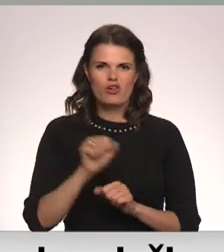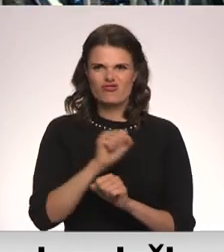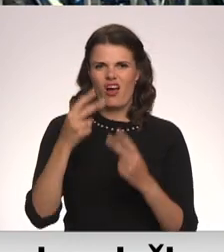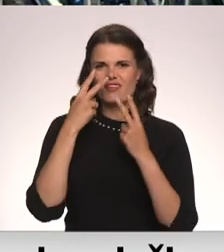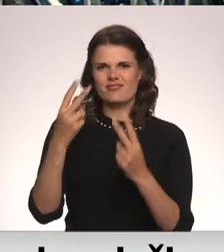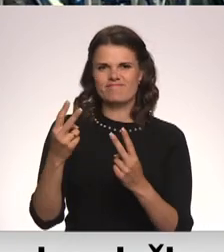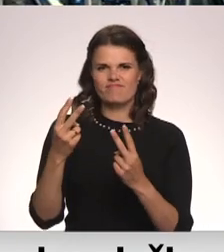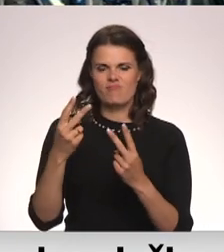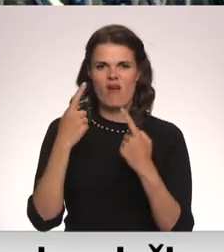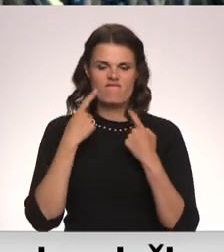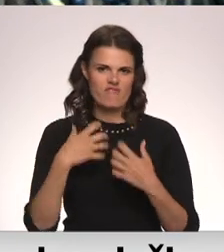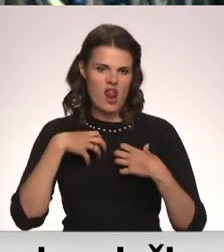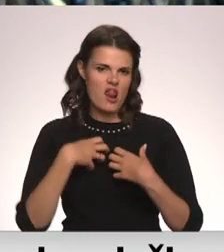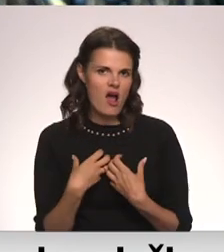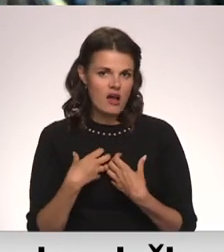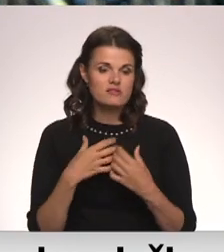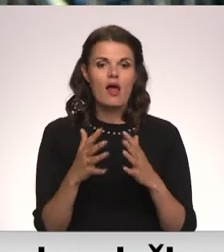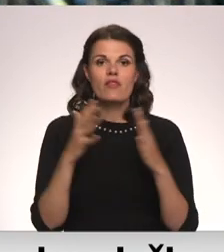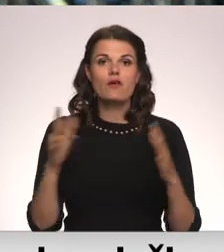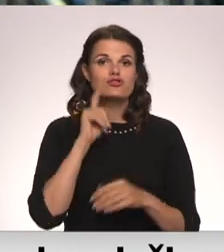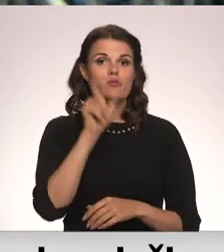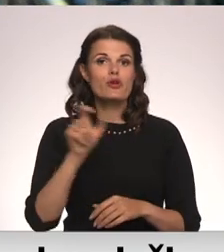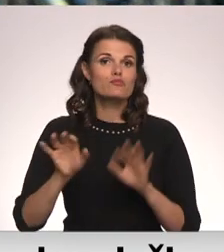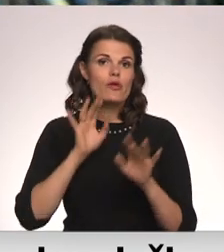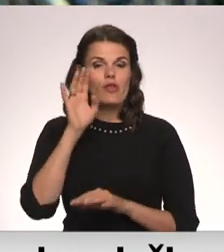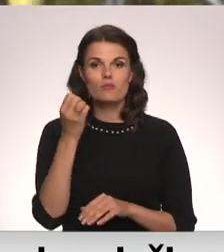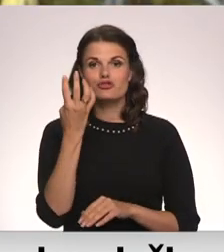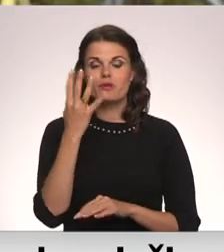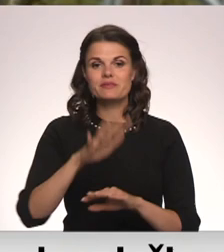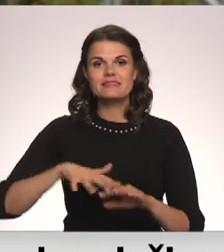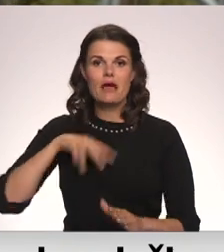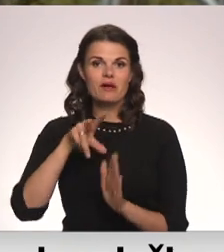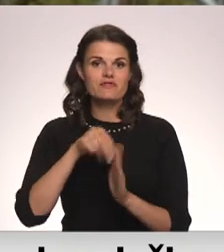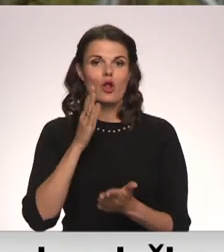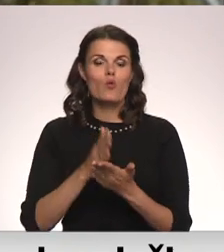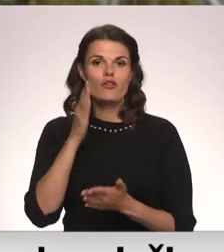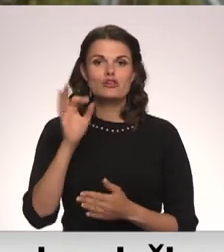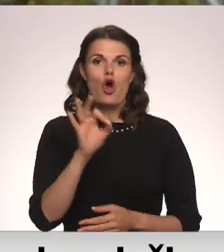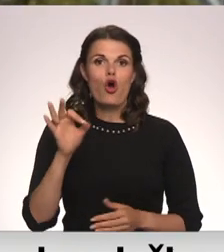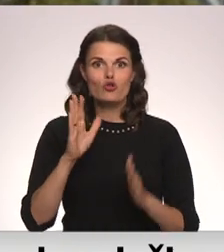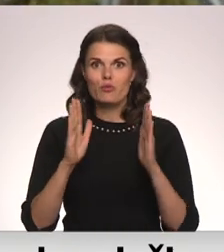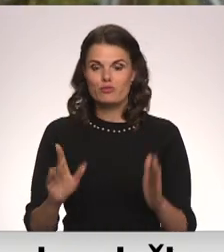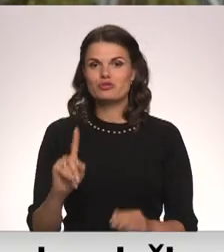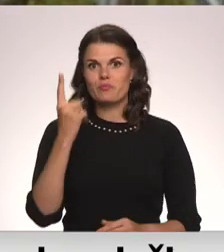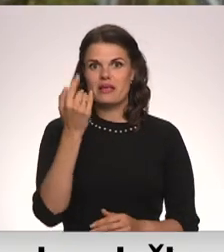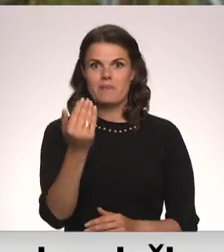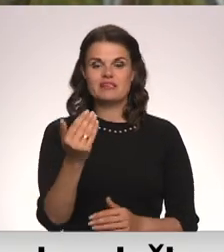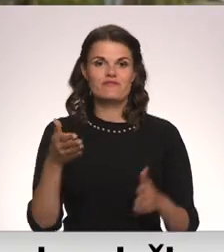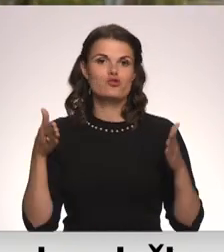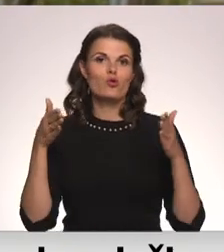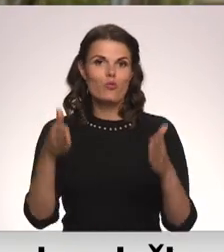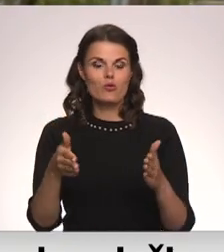viļās. Daudziem jauniešiem nākamās 14. saimas vēlēšanas, kas notiks oktobrī, būs pirmās viņa mūžā.